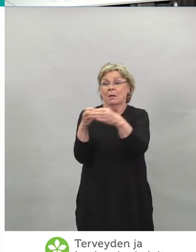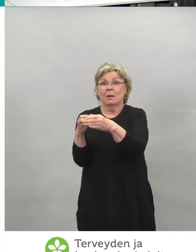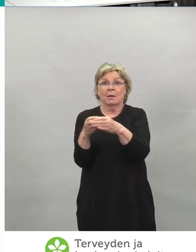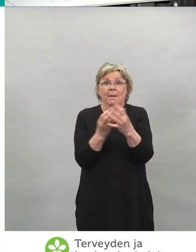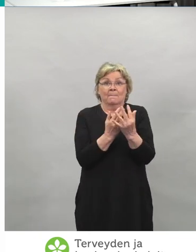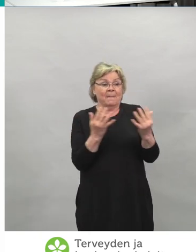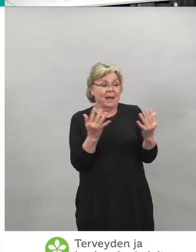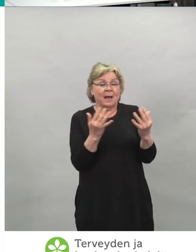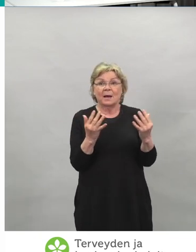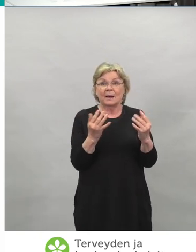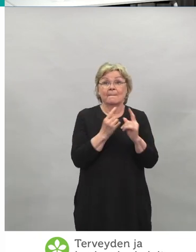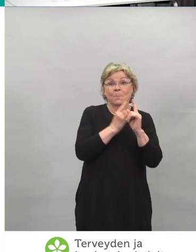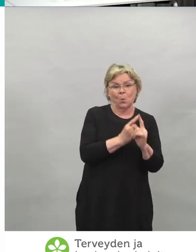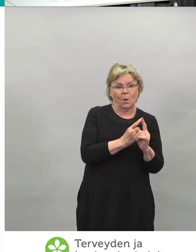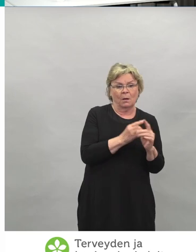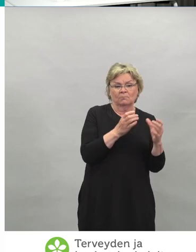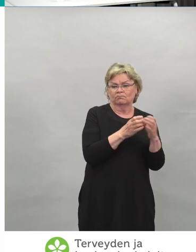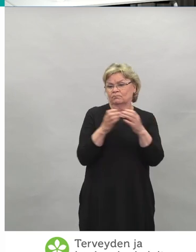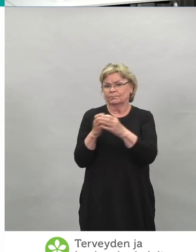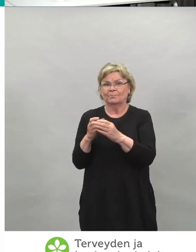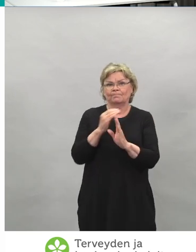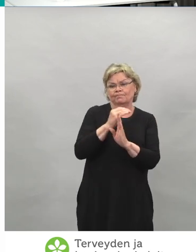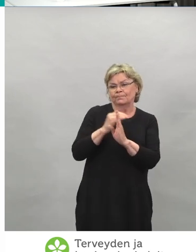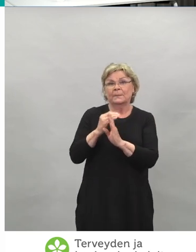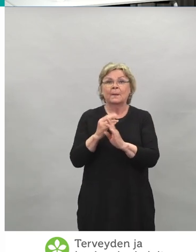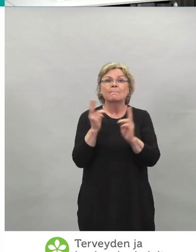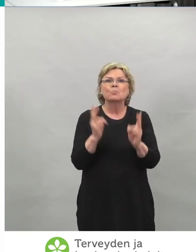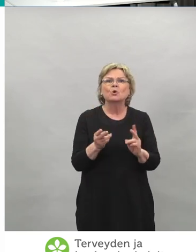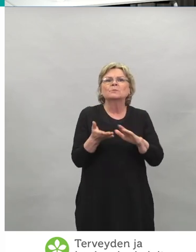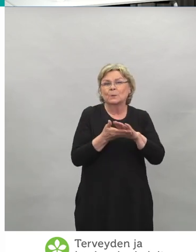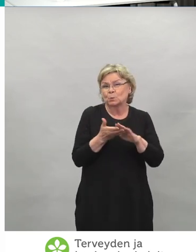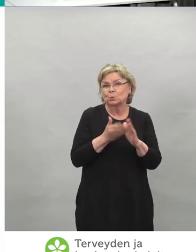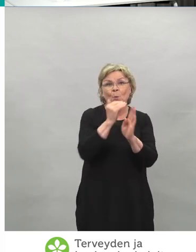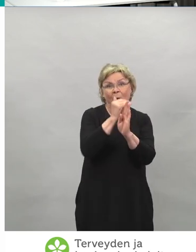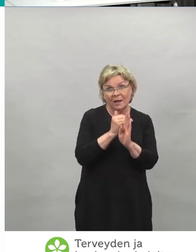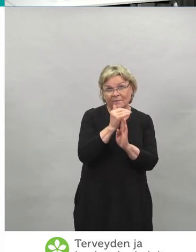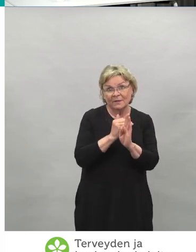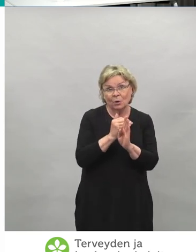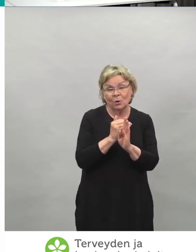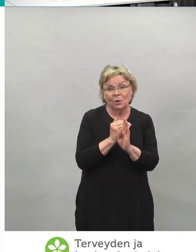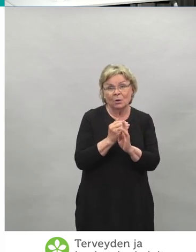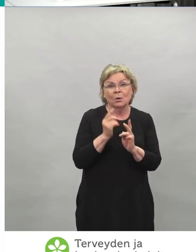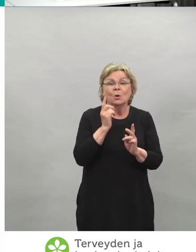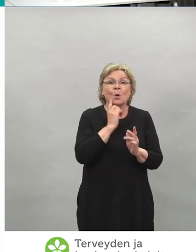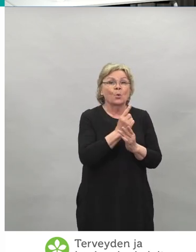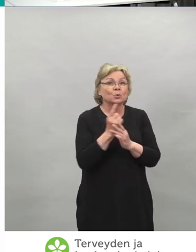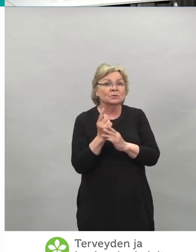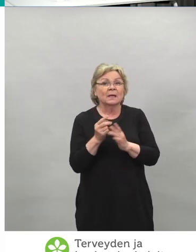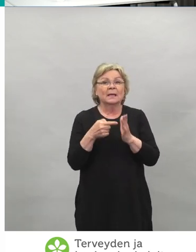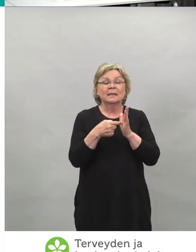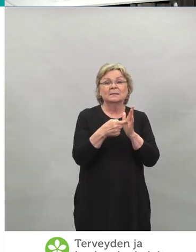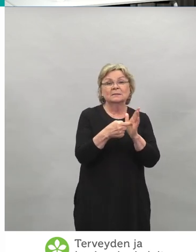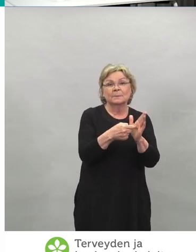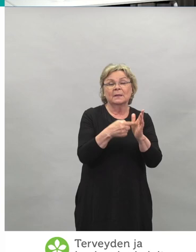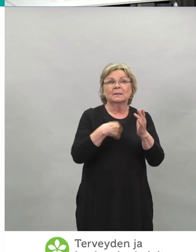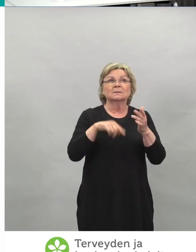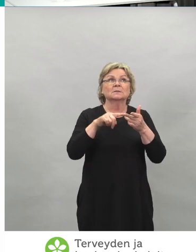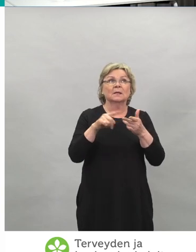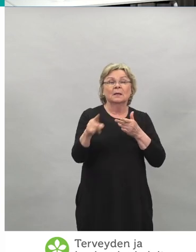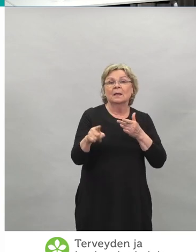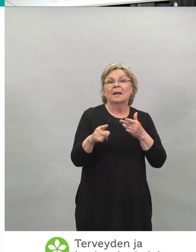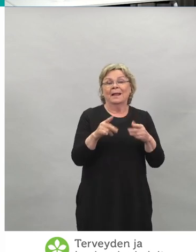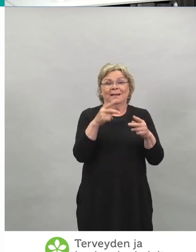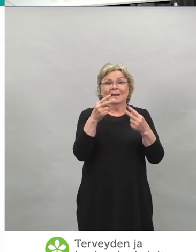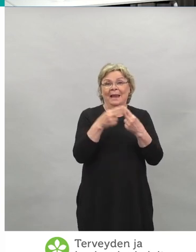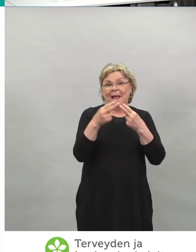toisaalta nämä perustuvat arvioihin useastikin. Esimerkiksi tämä lääketieteellisen riskieryhmäjään